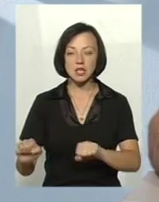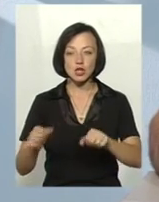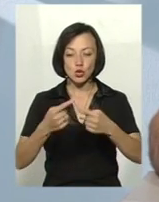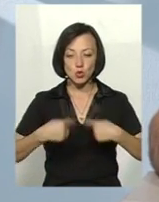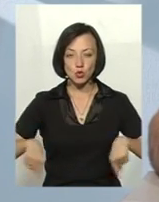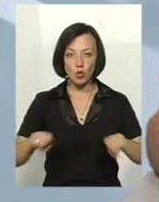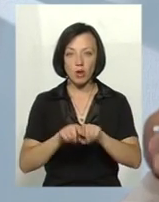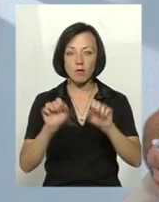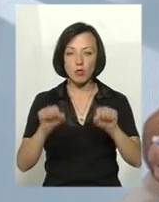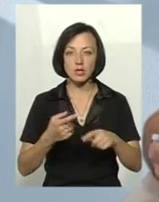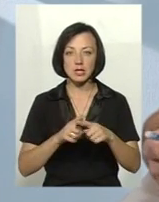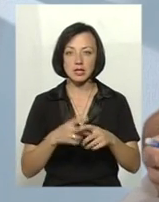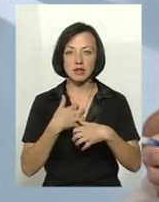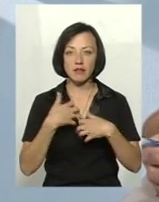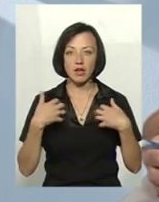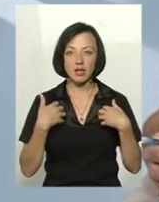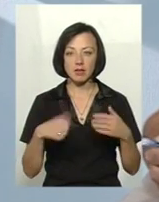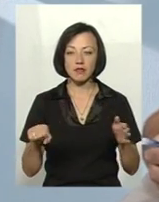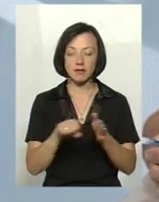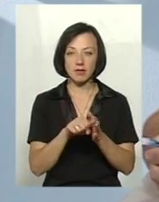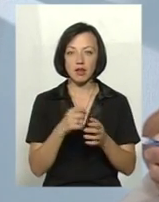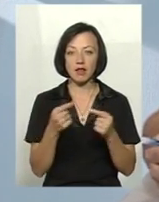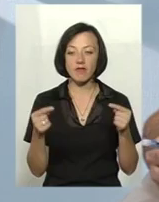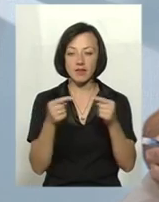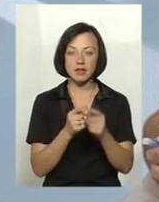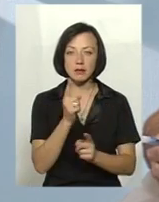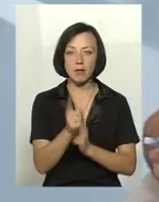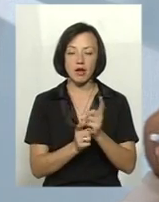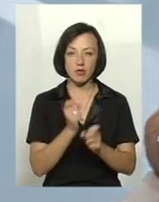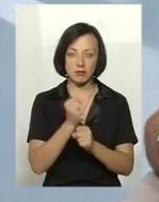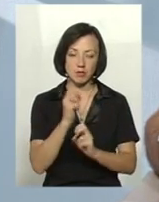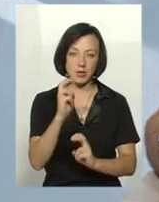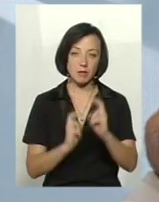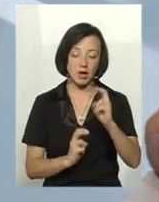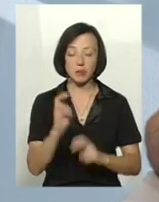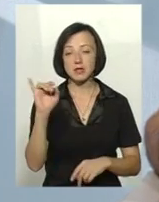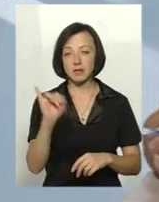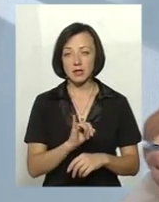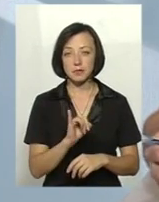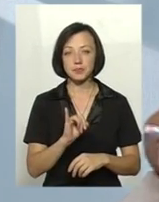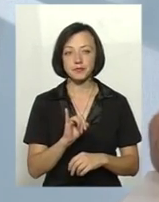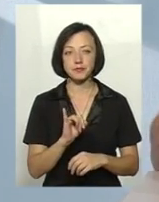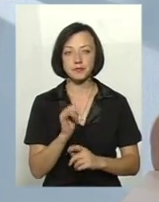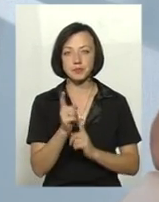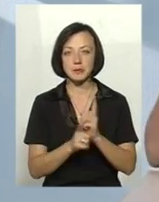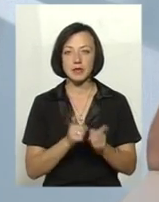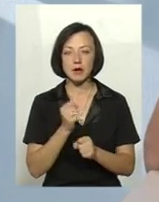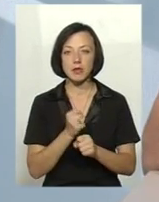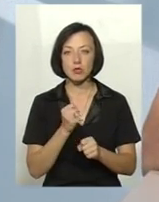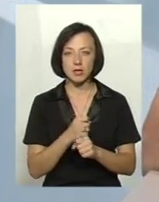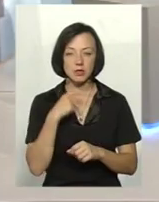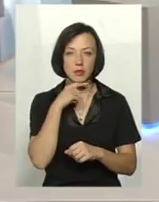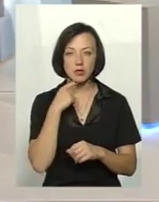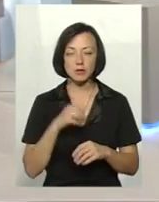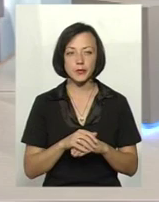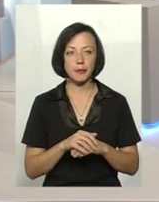щоб можна цих тварин забити на якомусь визначеному месопереробному підприємстві і, відповідно, переробити... В будь